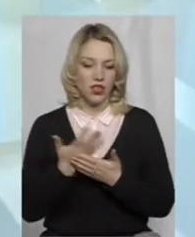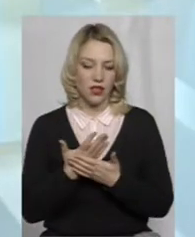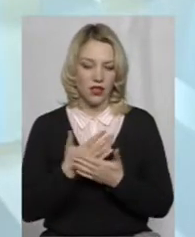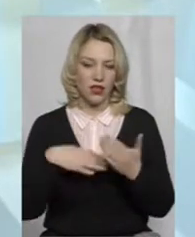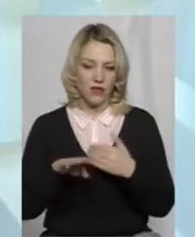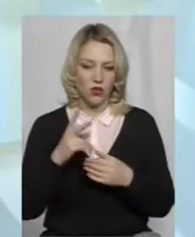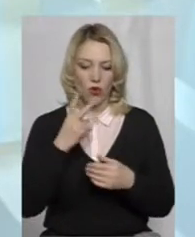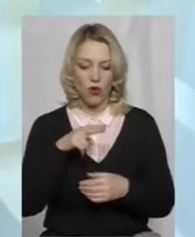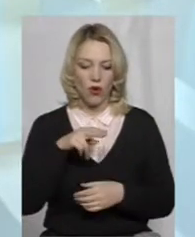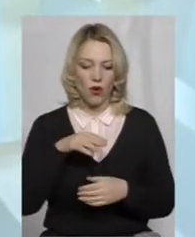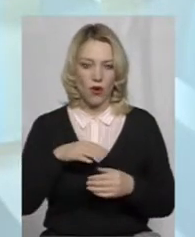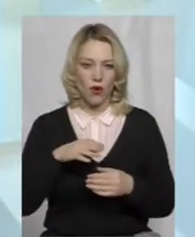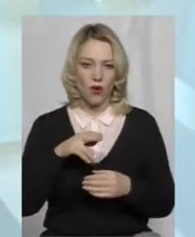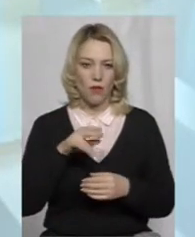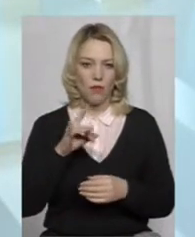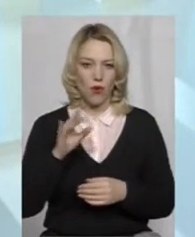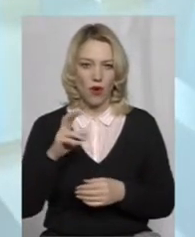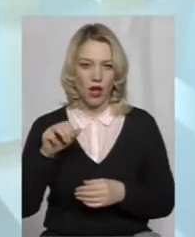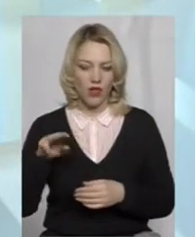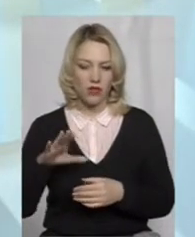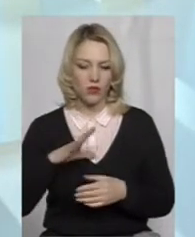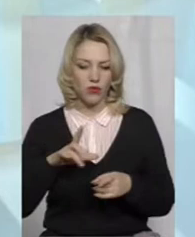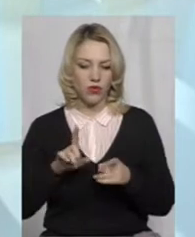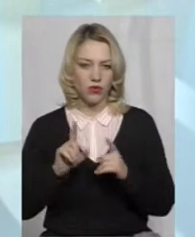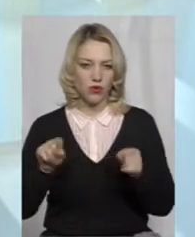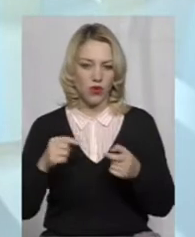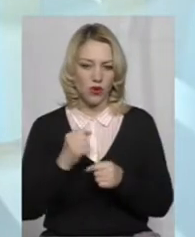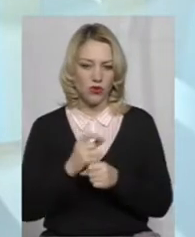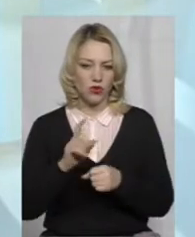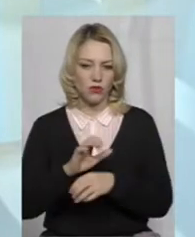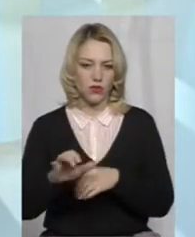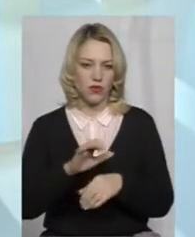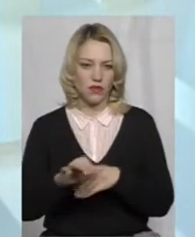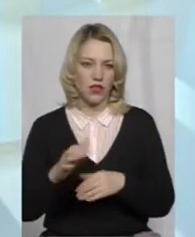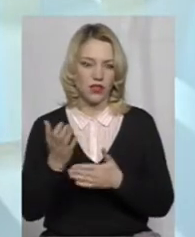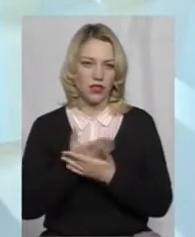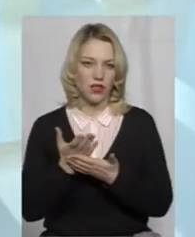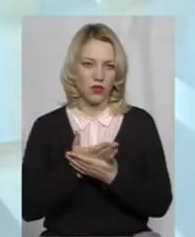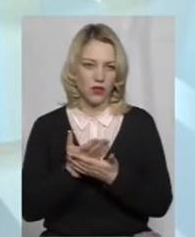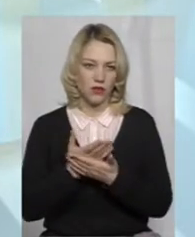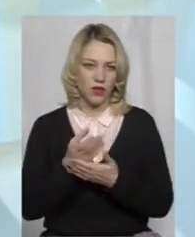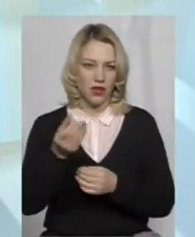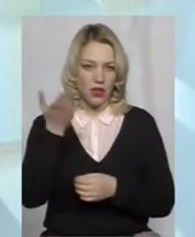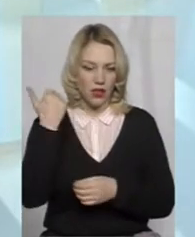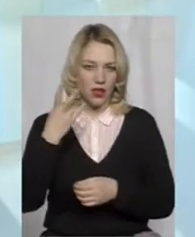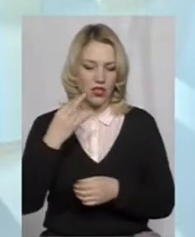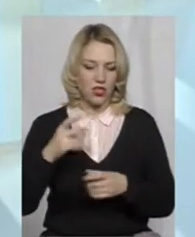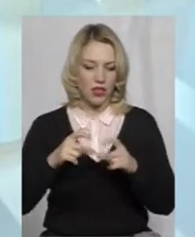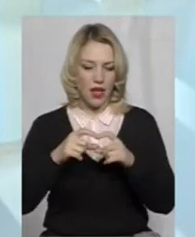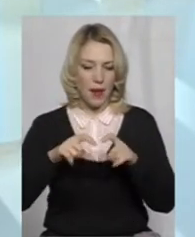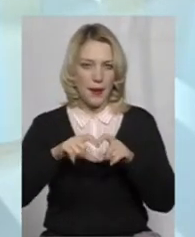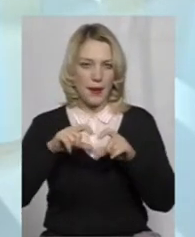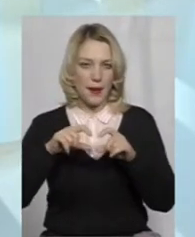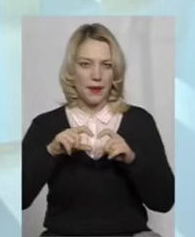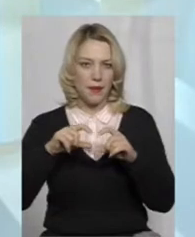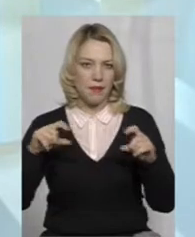організовували роботу таким чином, щоб поставляти кіно, раніше напливки, в